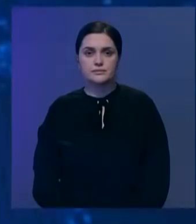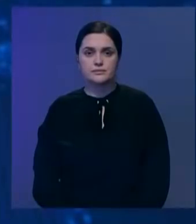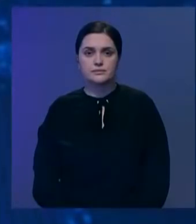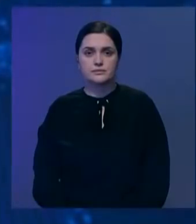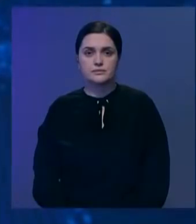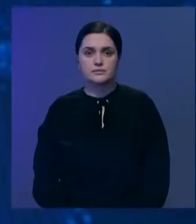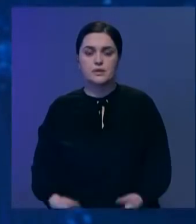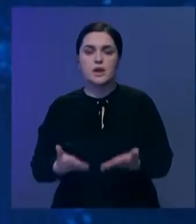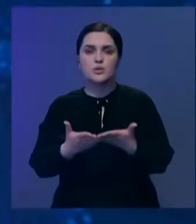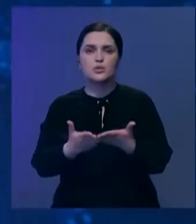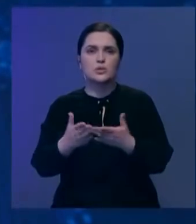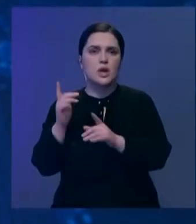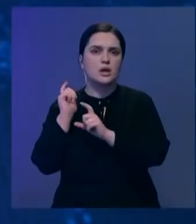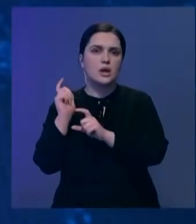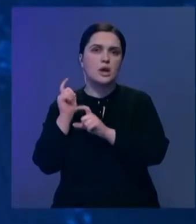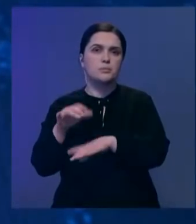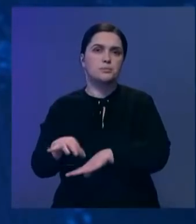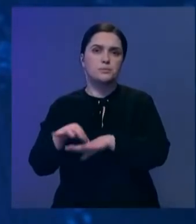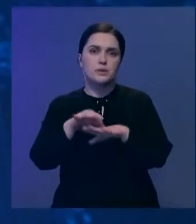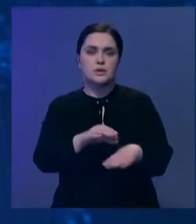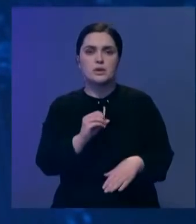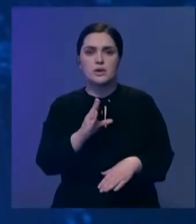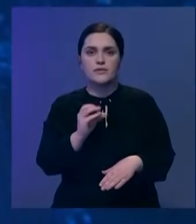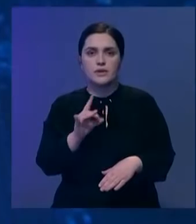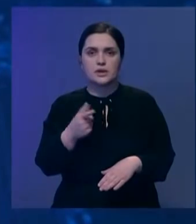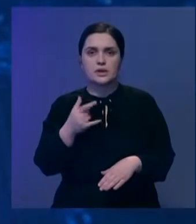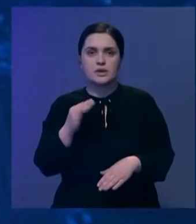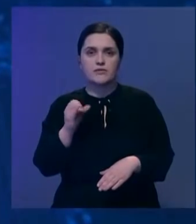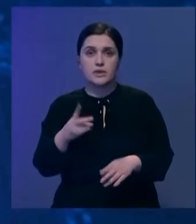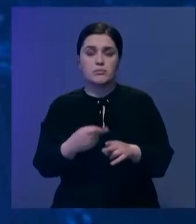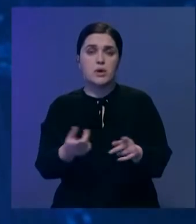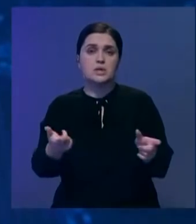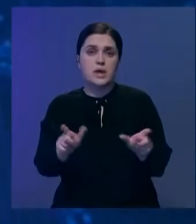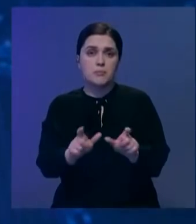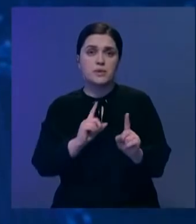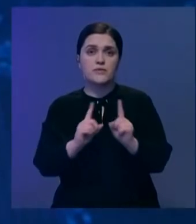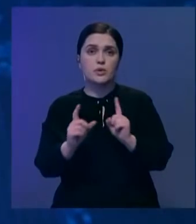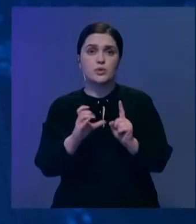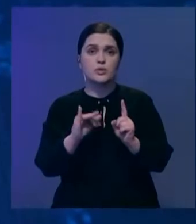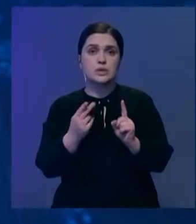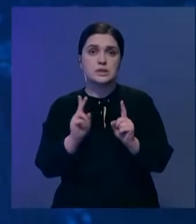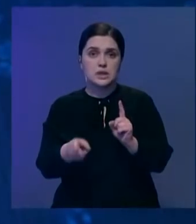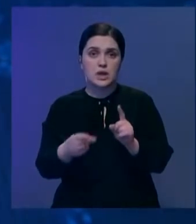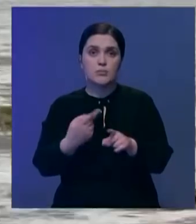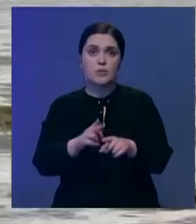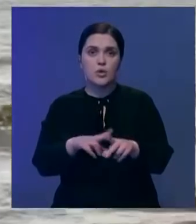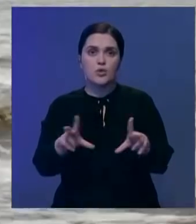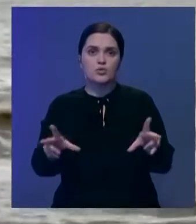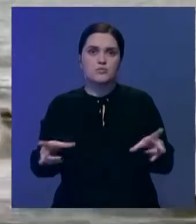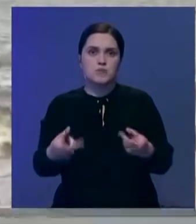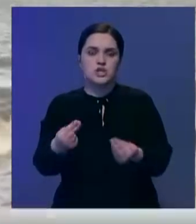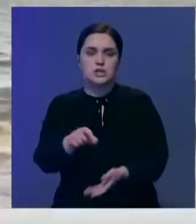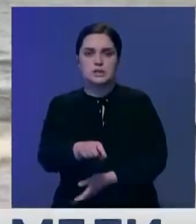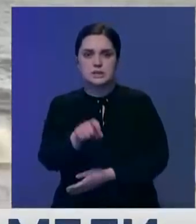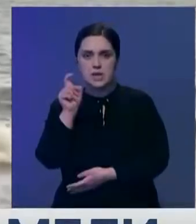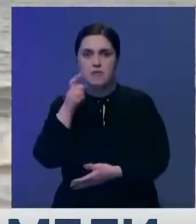Другим темам судно-контейнеровоз Ever Given, которое заблокировало движение в Суэцком канале, успешно сняли с мели. Об